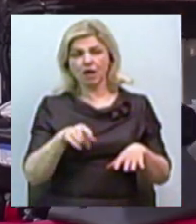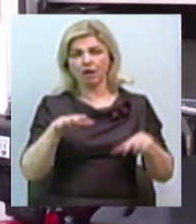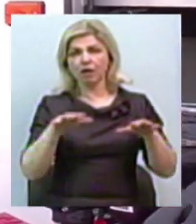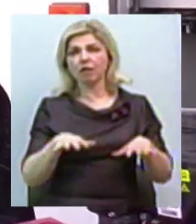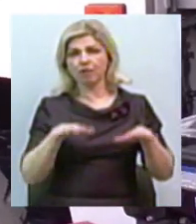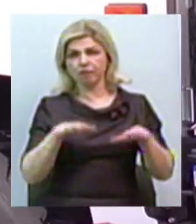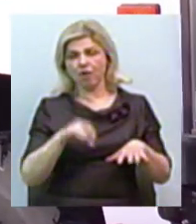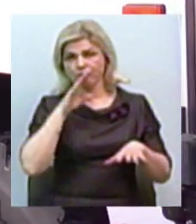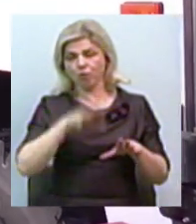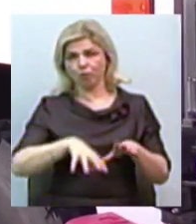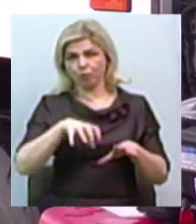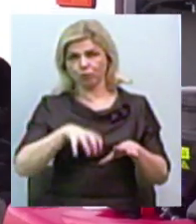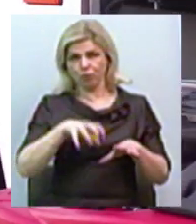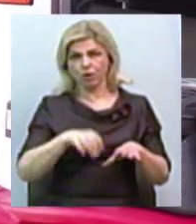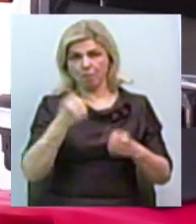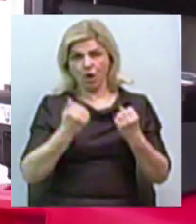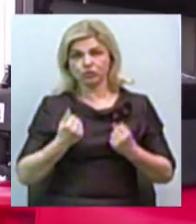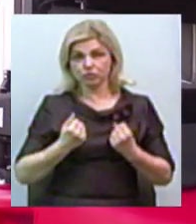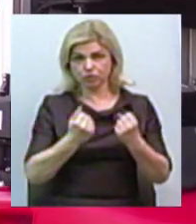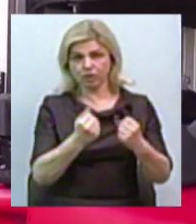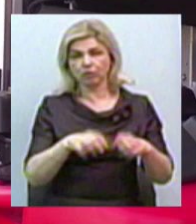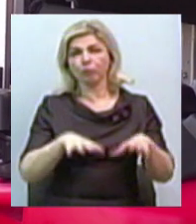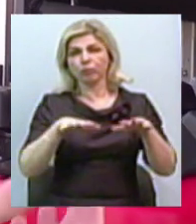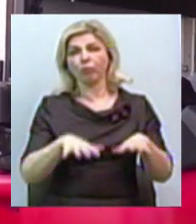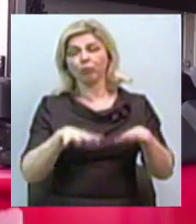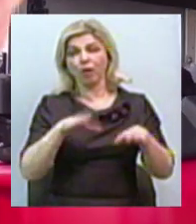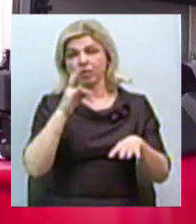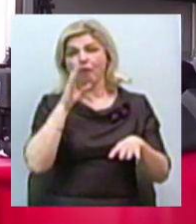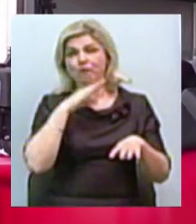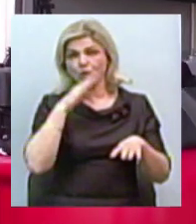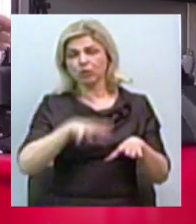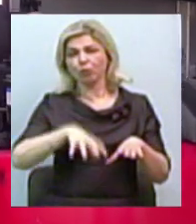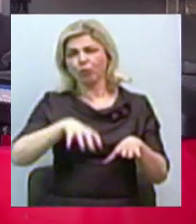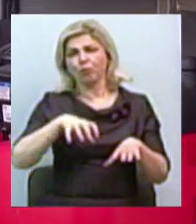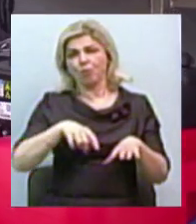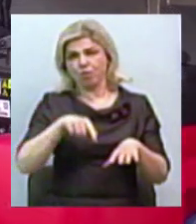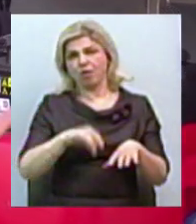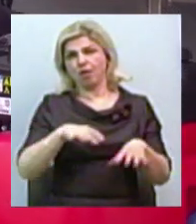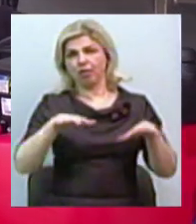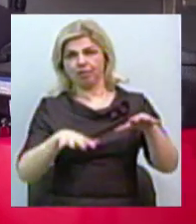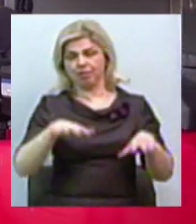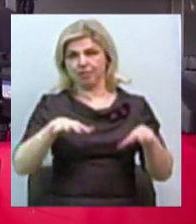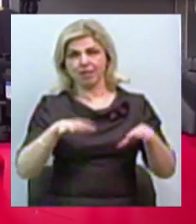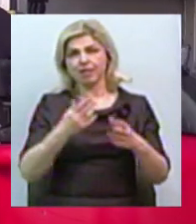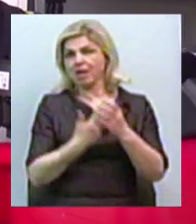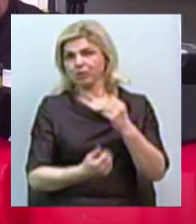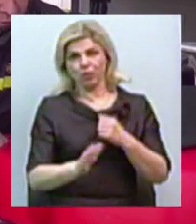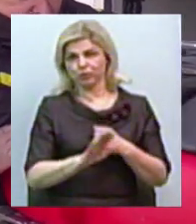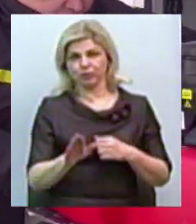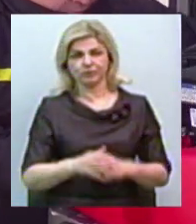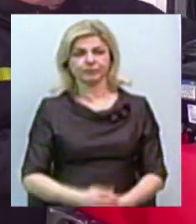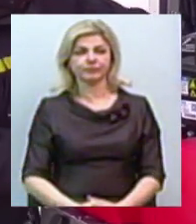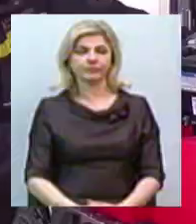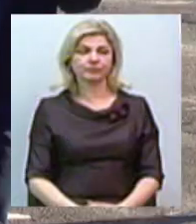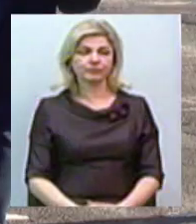відкачує воду. Вона може як відкачувати воду, точно також можна під'їхати к будь-якому водоєму на річку. Бросили говорити і заправляти пожежну машину.